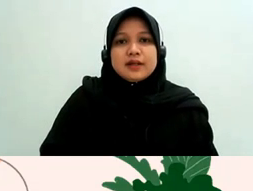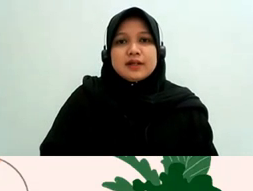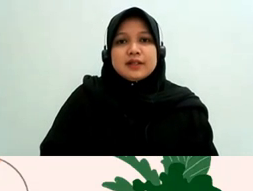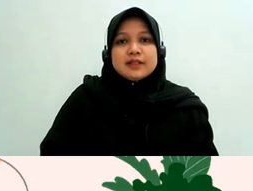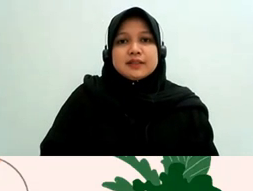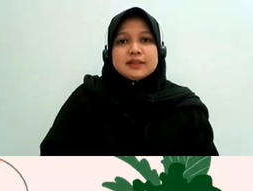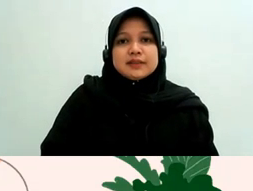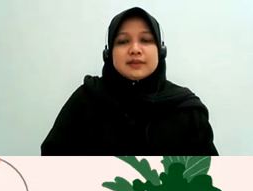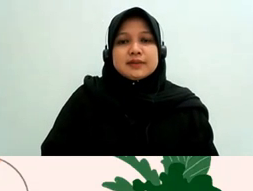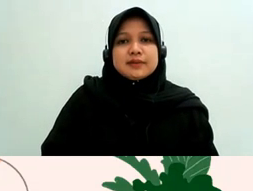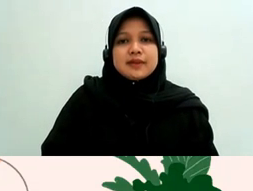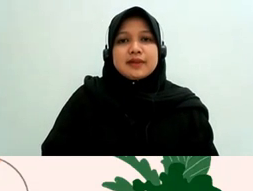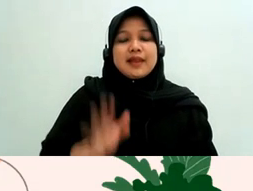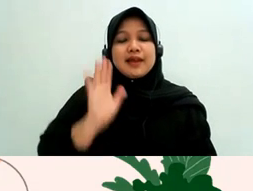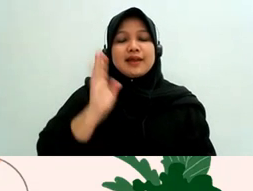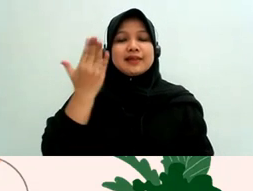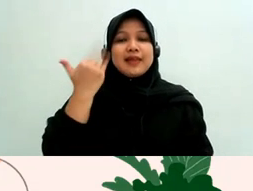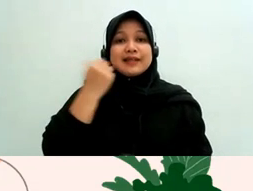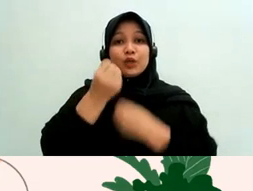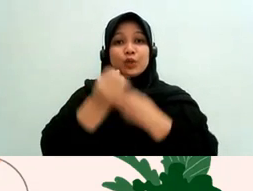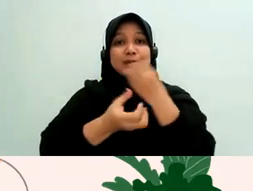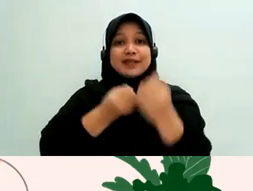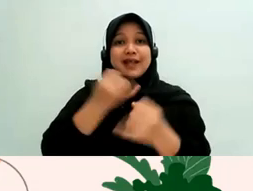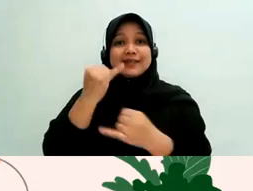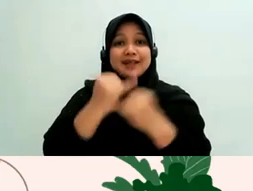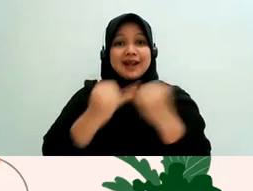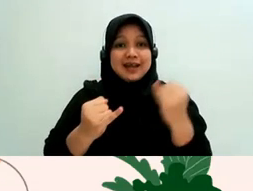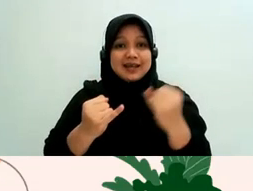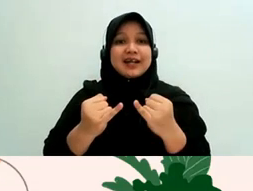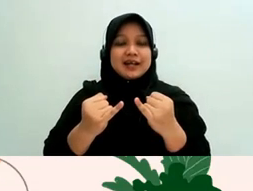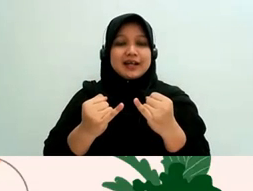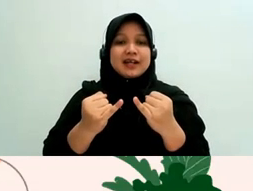sudah menggambarkan pointers yang ada di slide ini ya